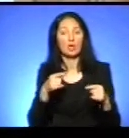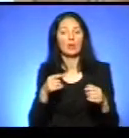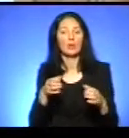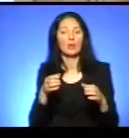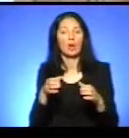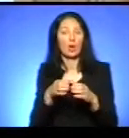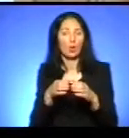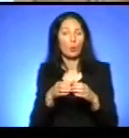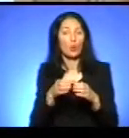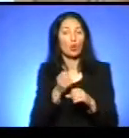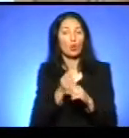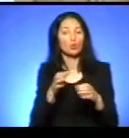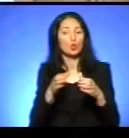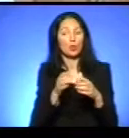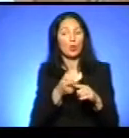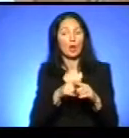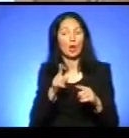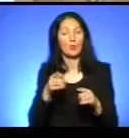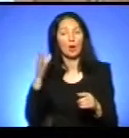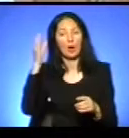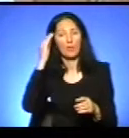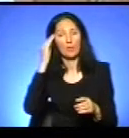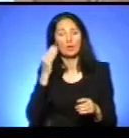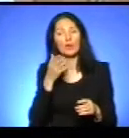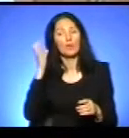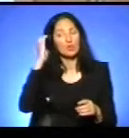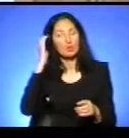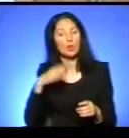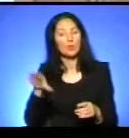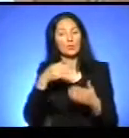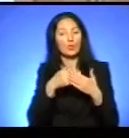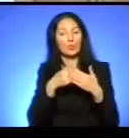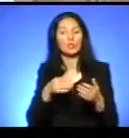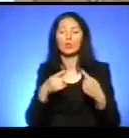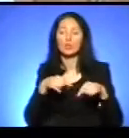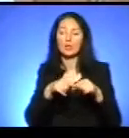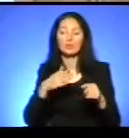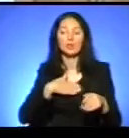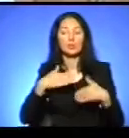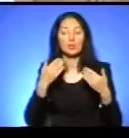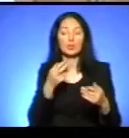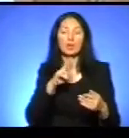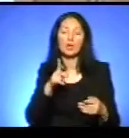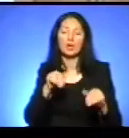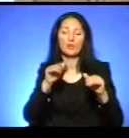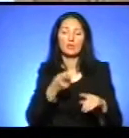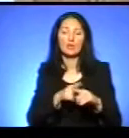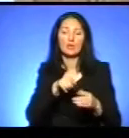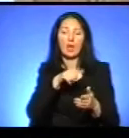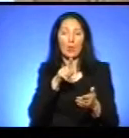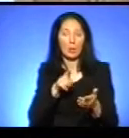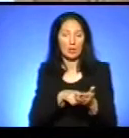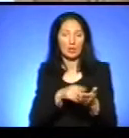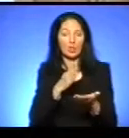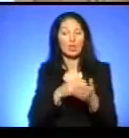групи, котра би вислухала всіх громадських організацій, в тому числі наші пропозиції, як врегулювати це питання. Є висновок робочої